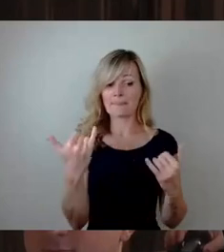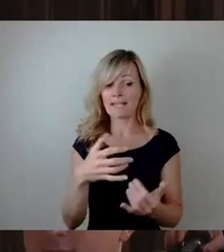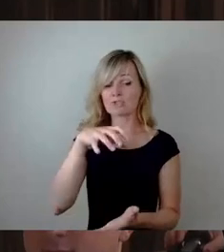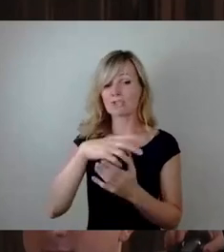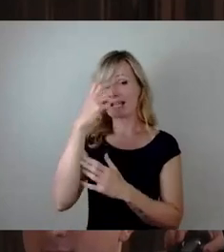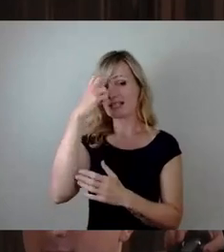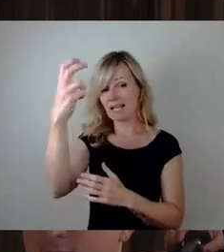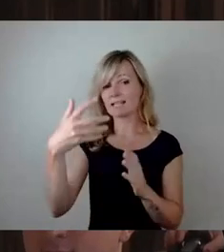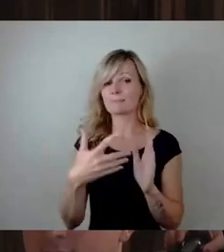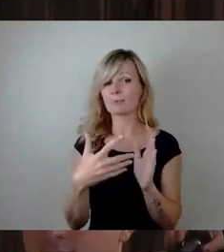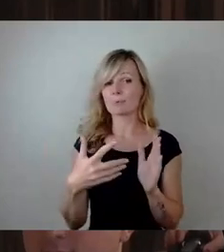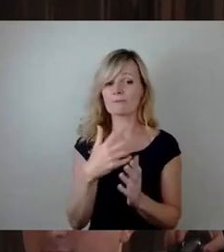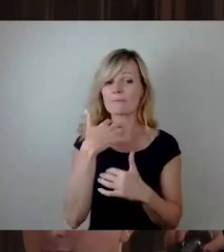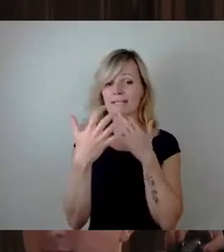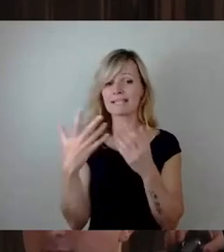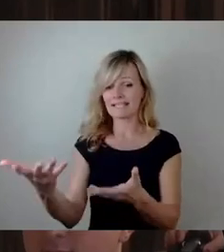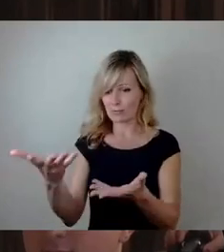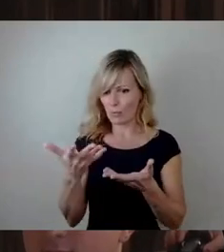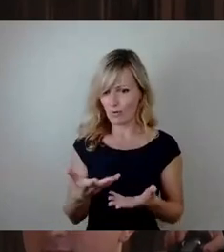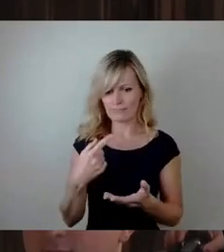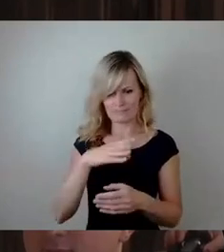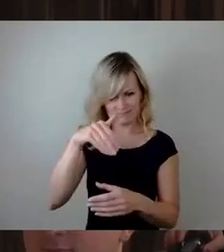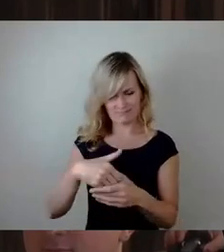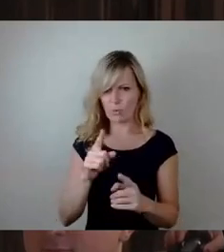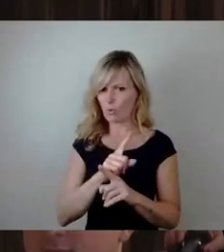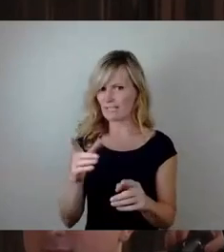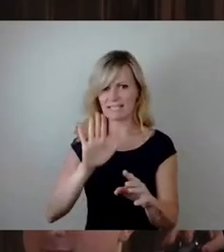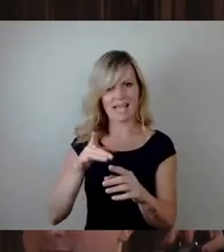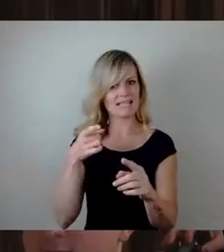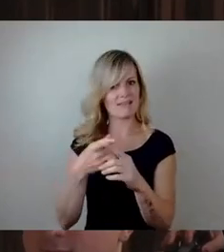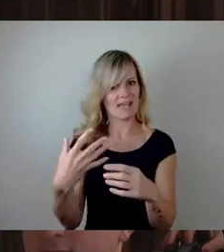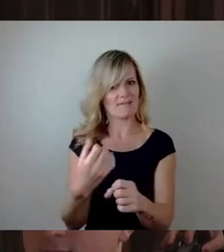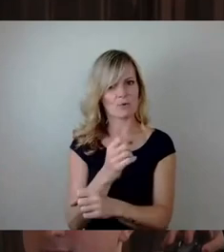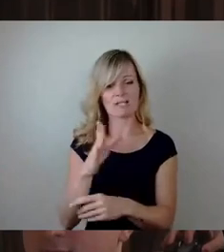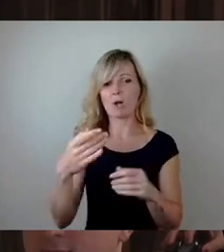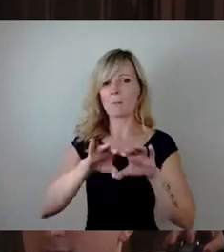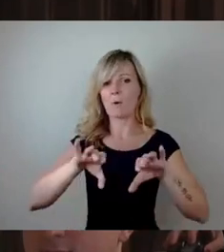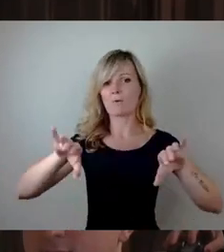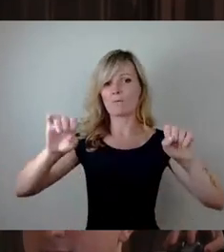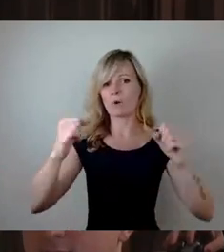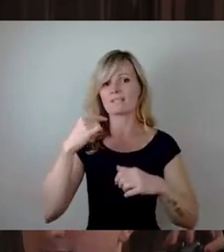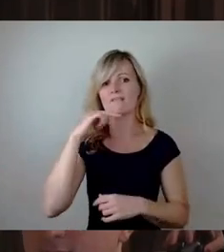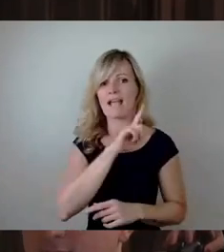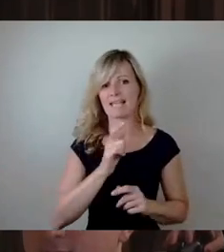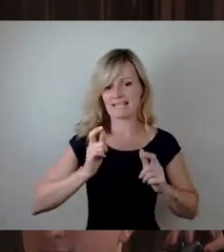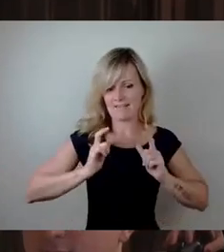Prüfbericht und erfüllt noch immer nicht seinen Zweck, nämlich ihre Bockwurst-weiße Weste reinzuwaschen.